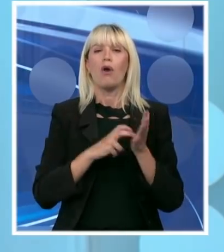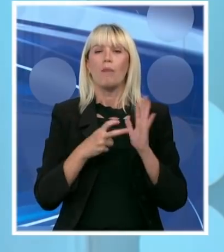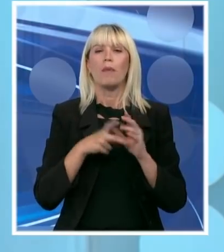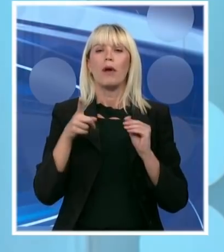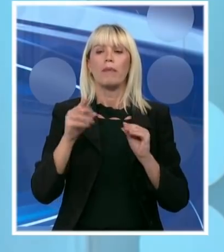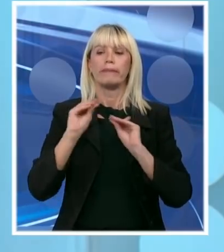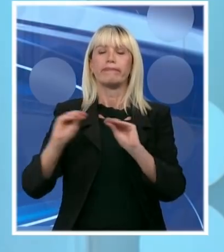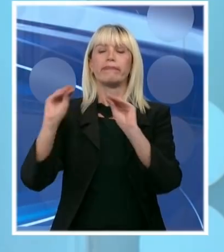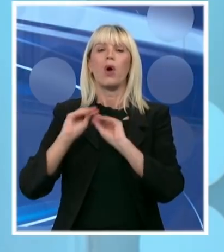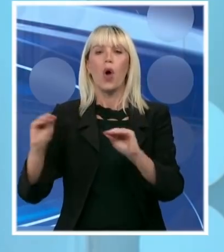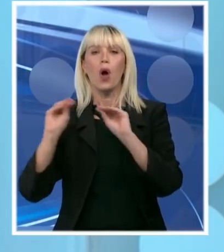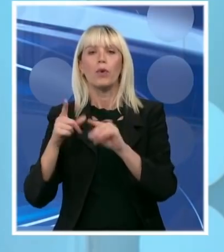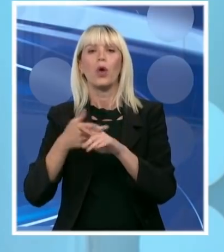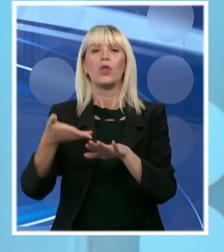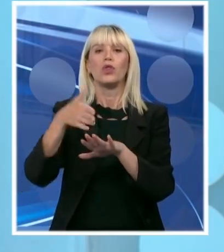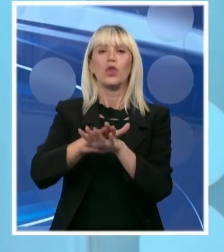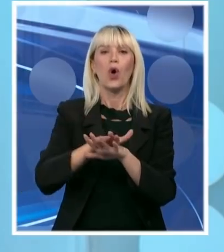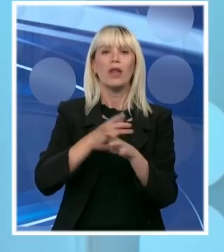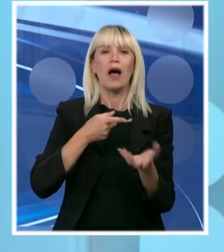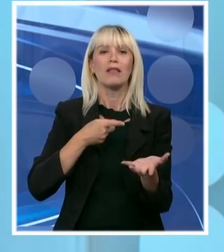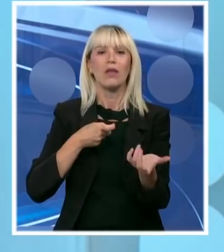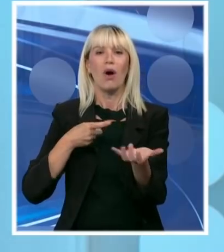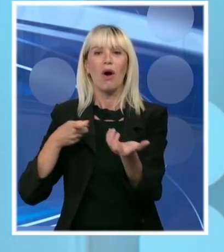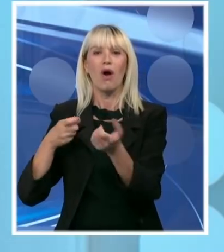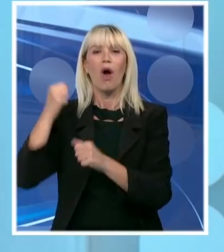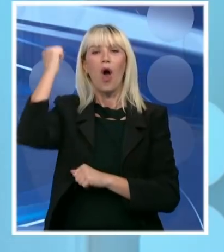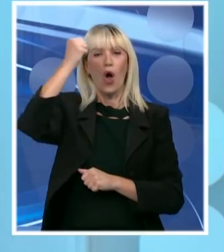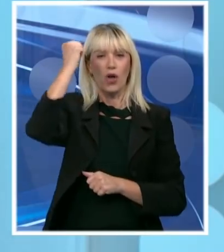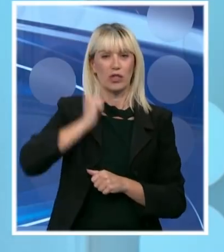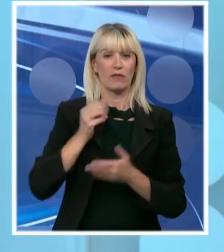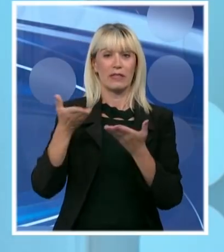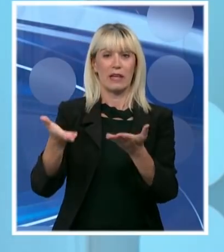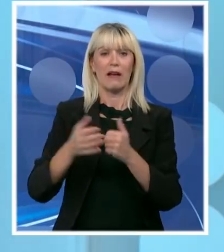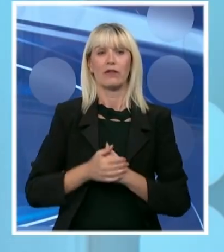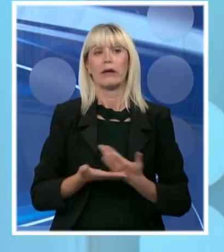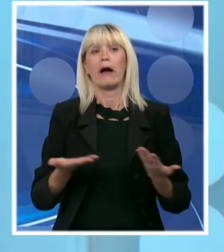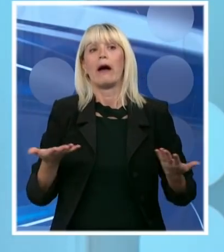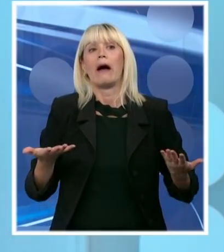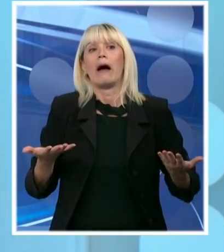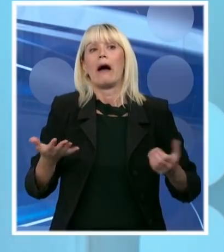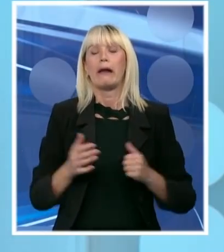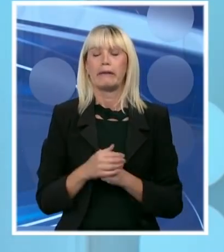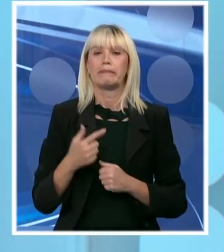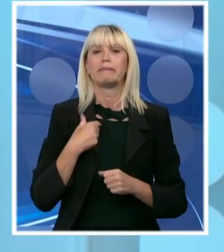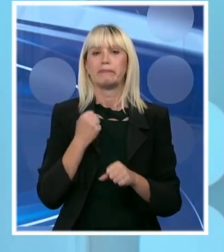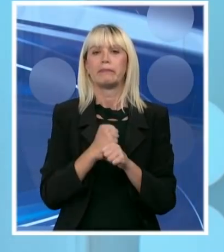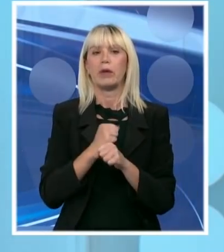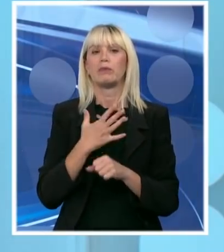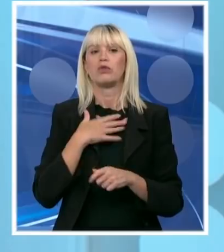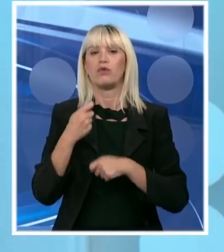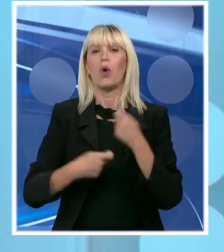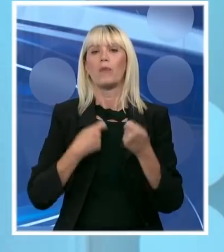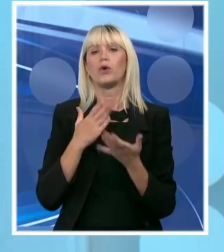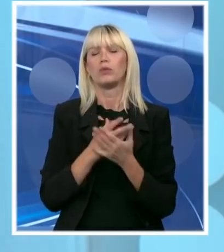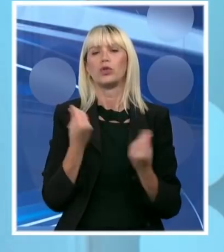obukama i dodatnim naružavanjem takozvane kosovske vojske, ali dobro, mi ćemo da radimo svoj posao, bit će u redu.